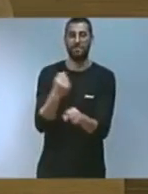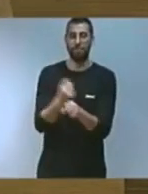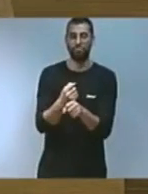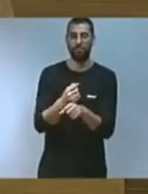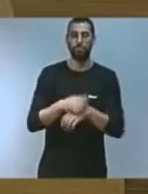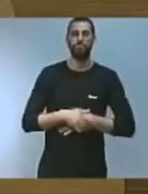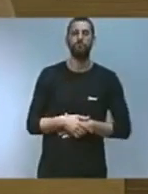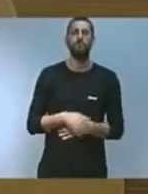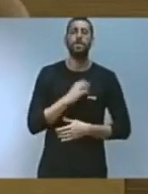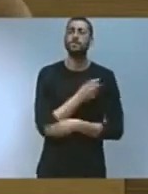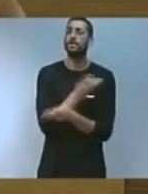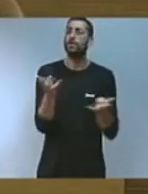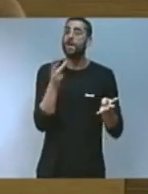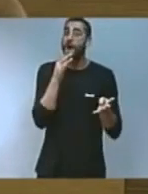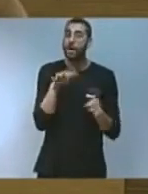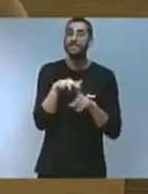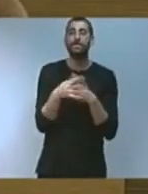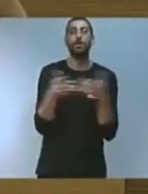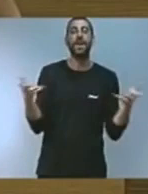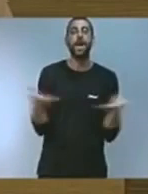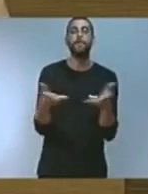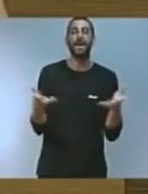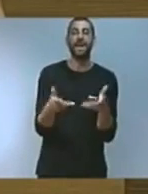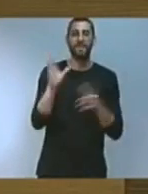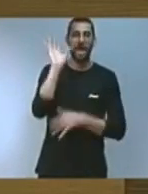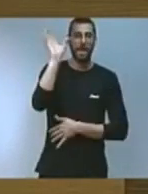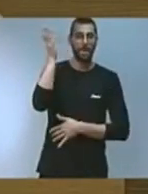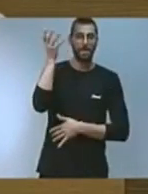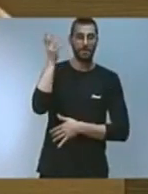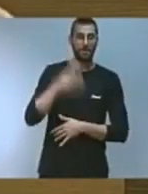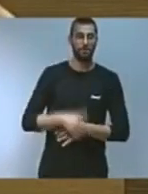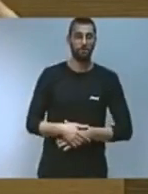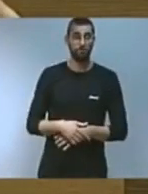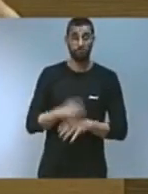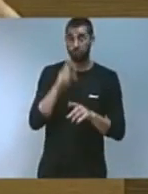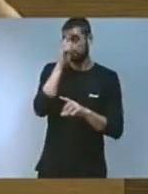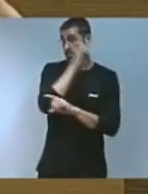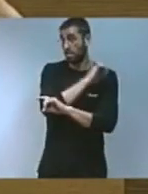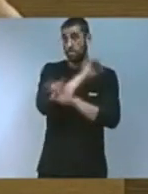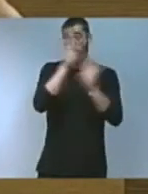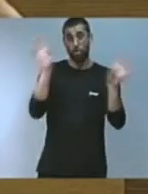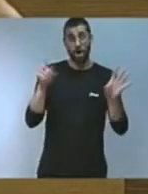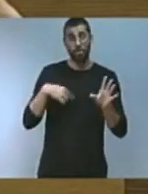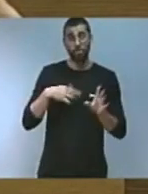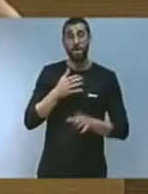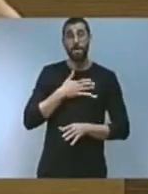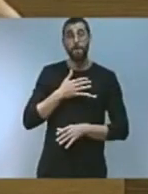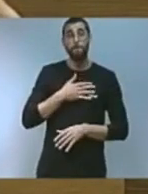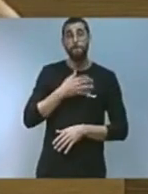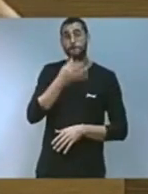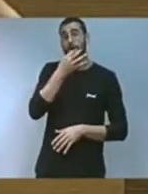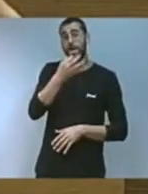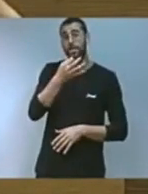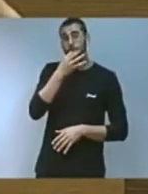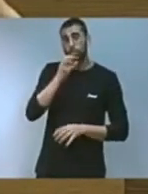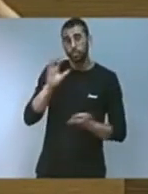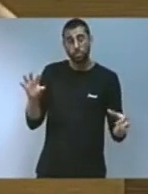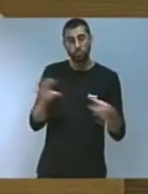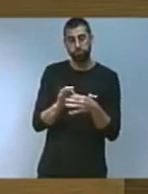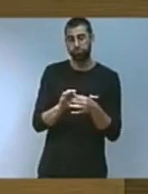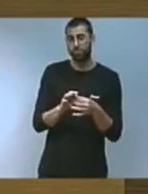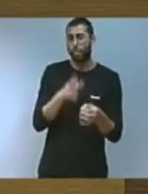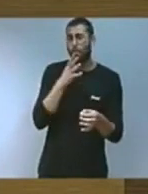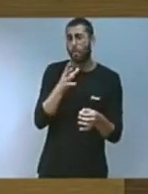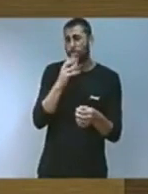ens trobem en estat d'emergència climàtica. És evident que aquest serà el fil argumental de la meva compareixença per multituds de raons.